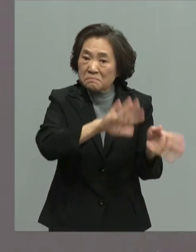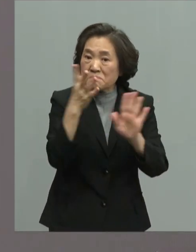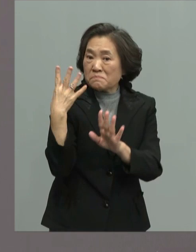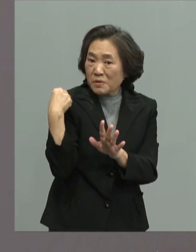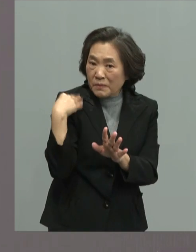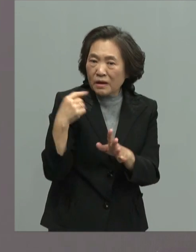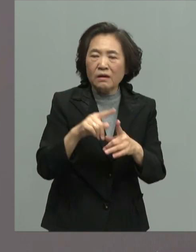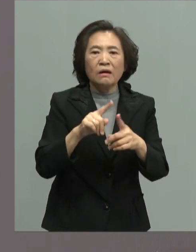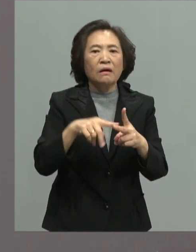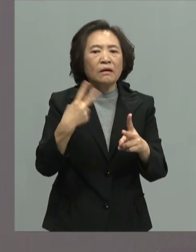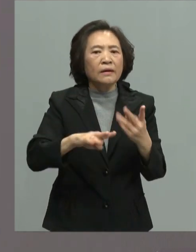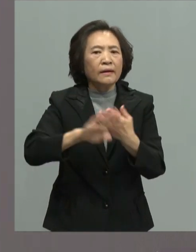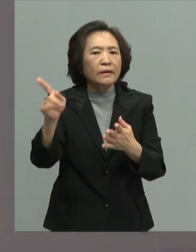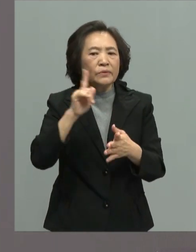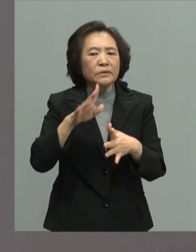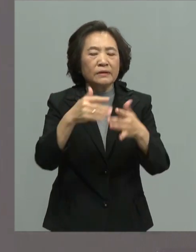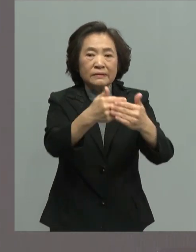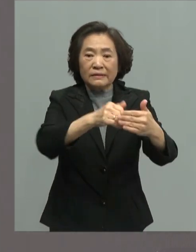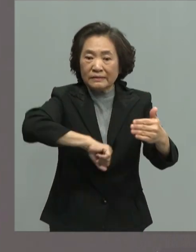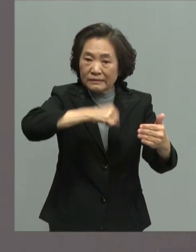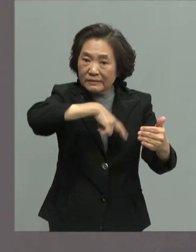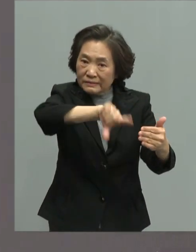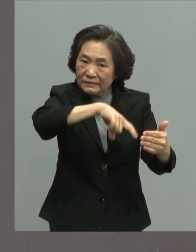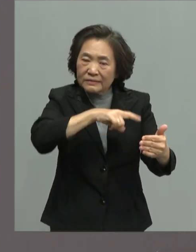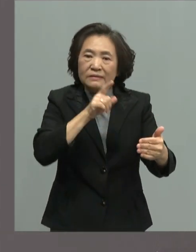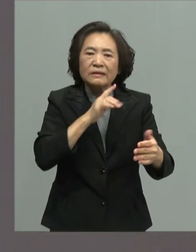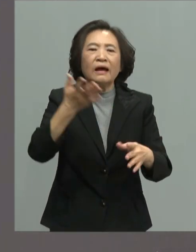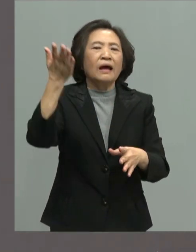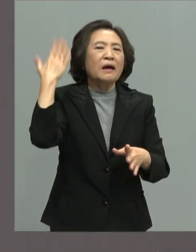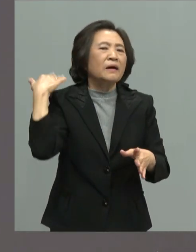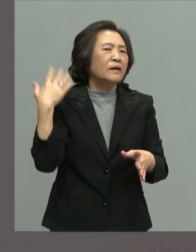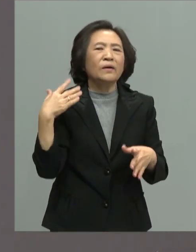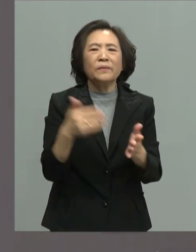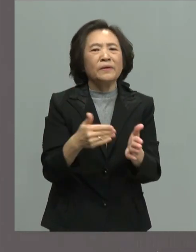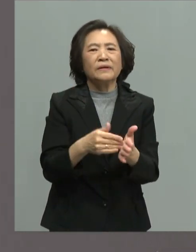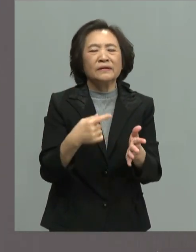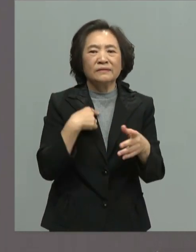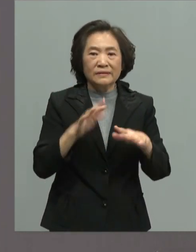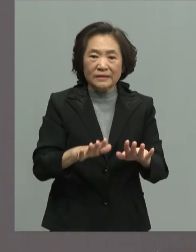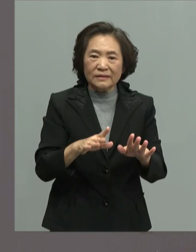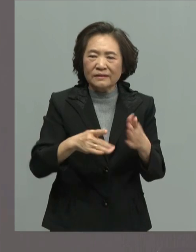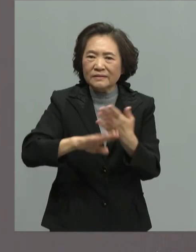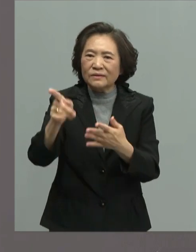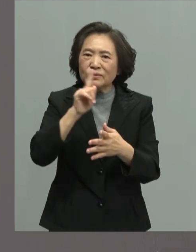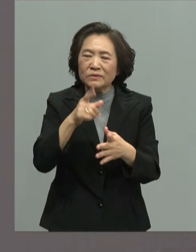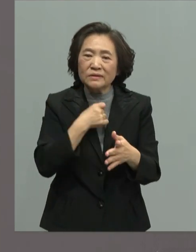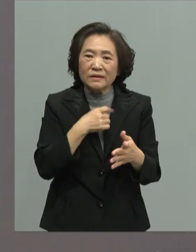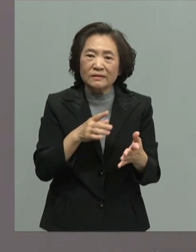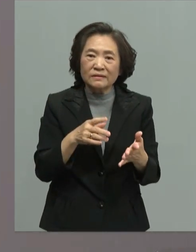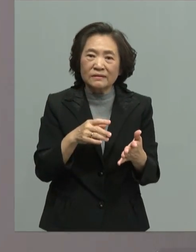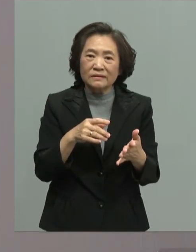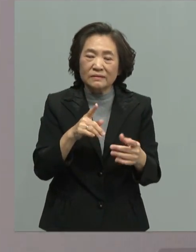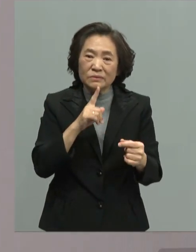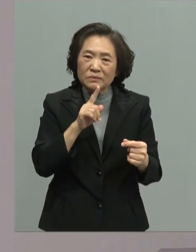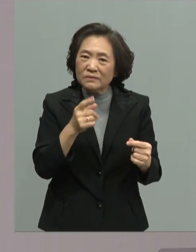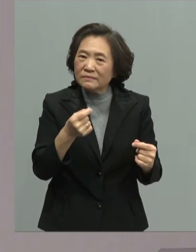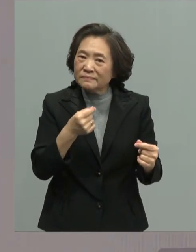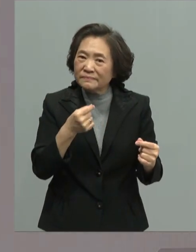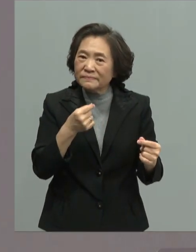说两岸现状都已经是过去一边说要交流就把你反正交流